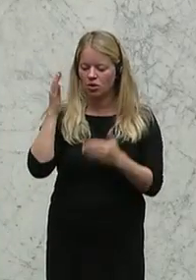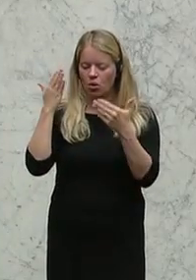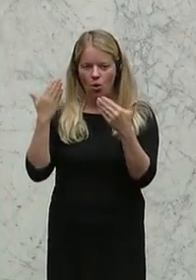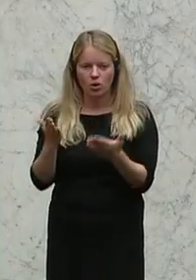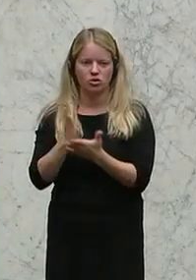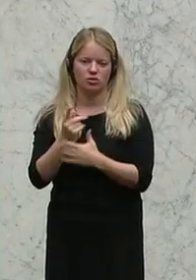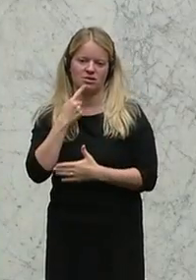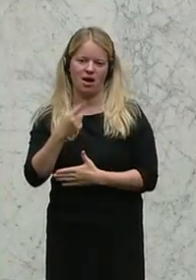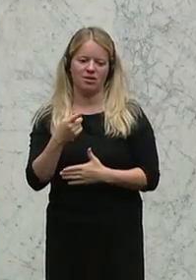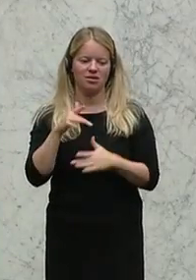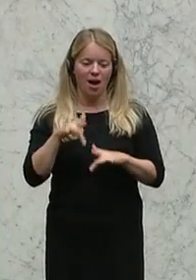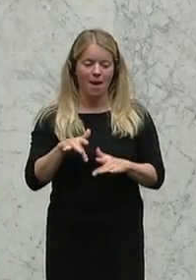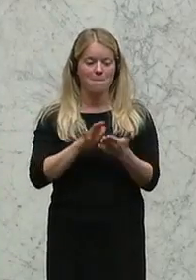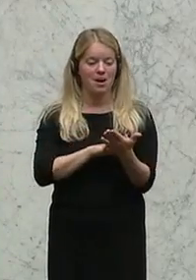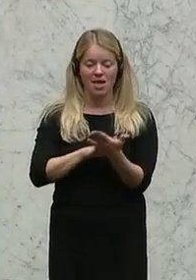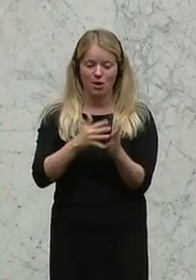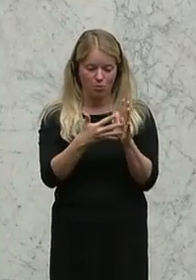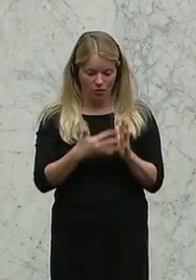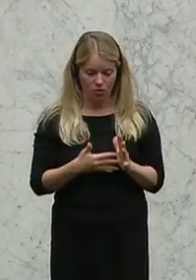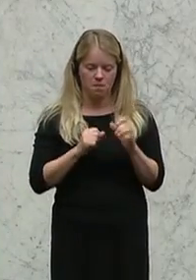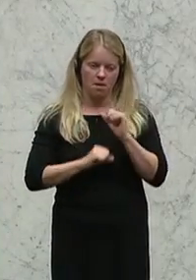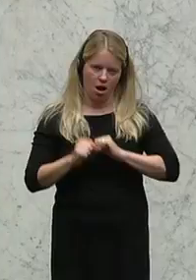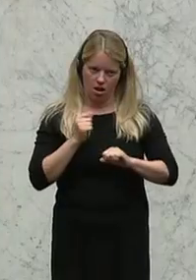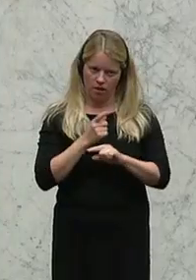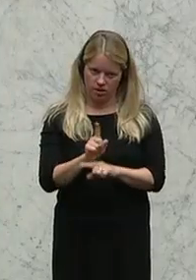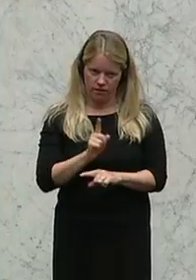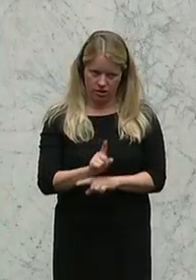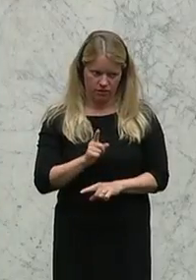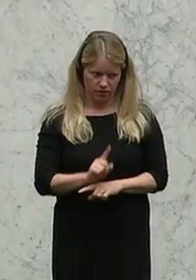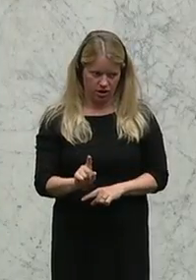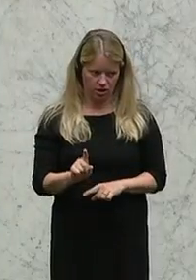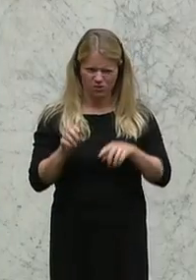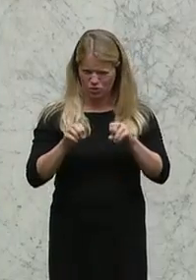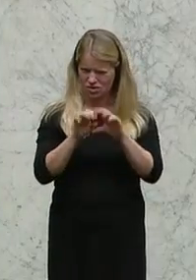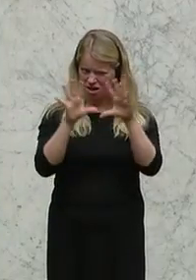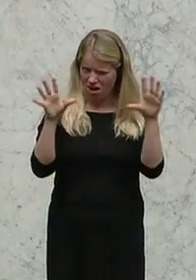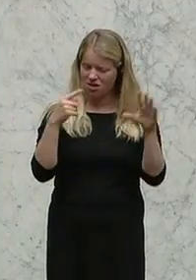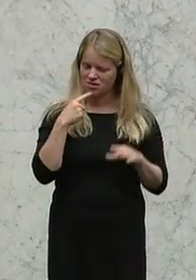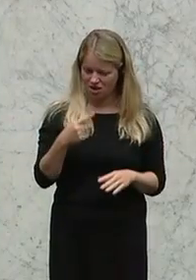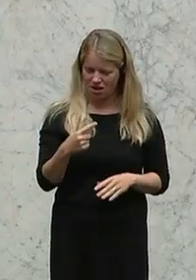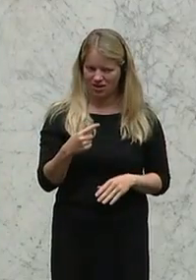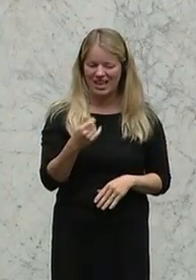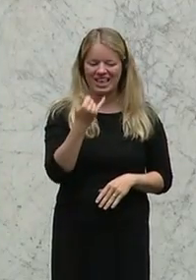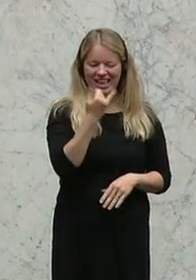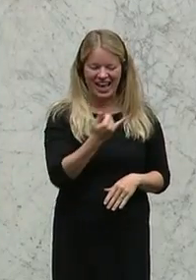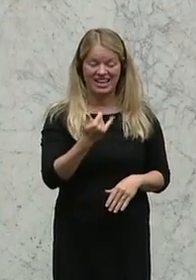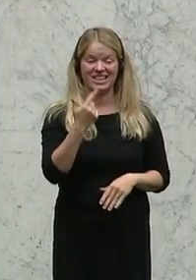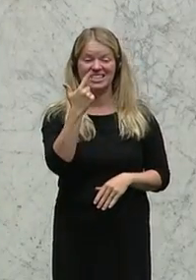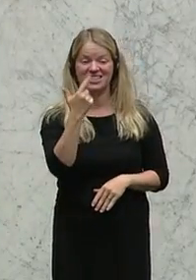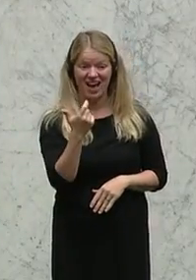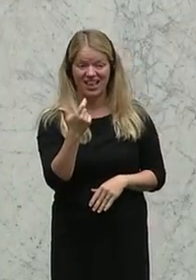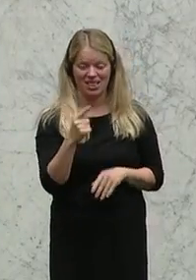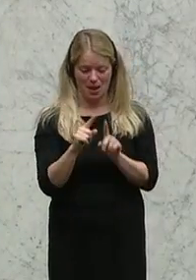Belegsprüfung zutage getreten sind. Man muss das schon klarstellen. Jeder zweite Beleg